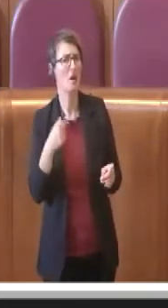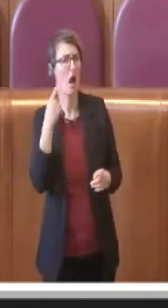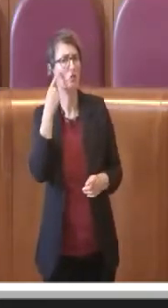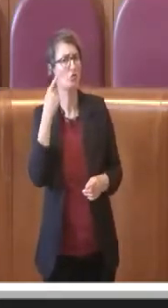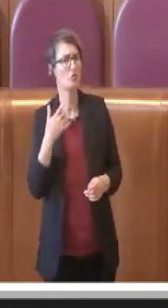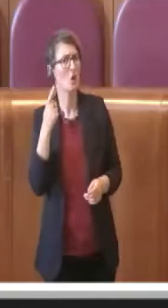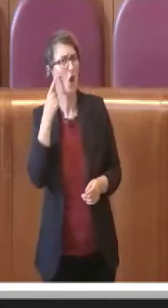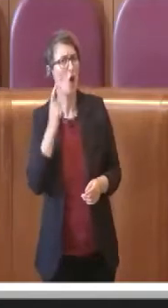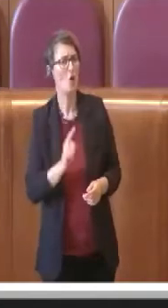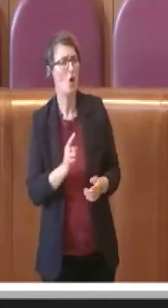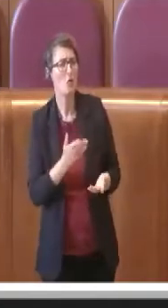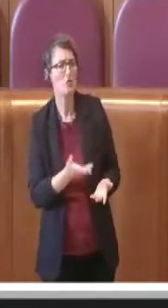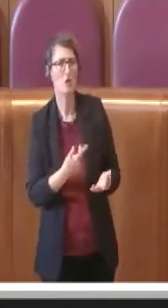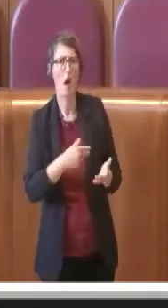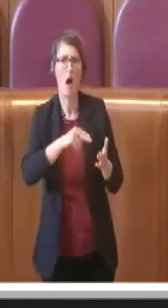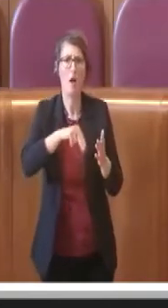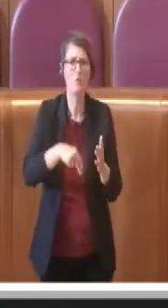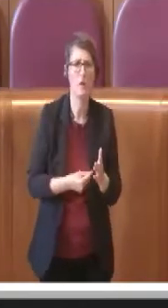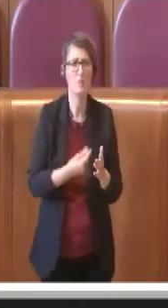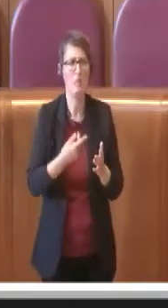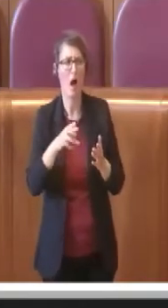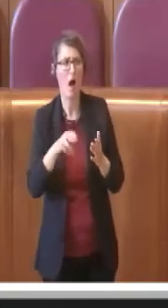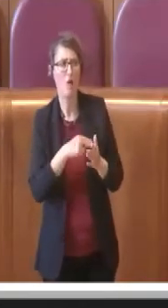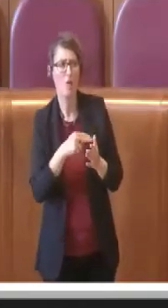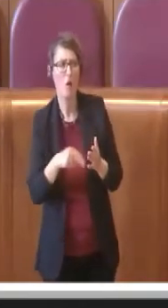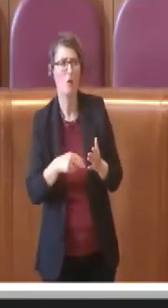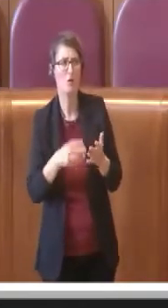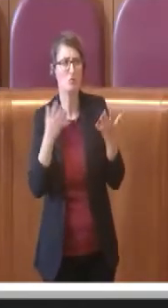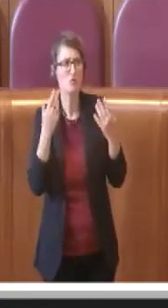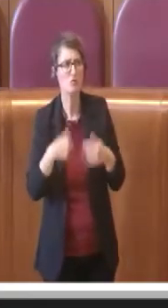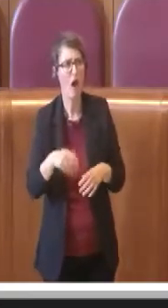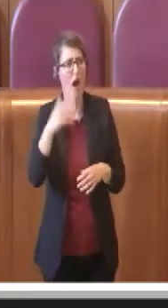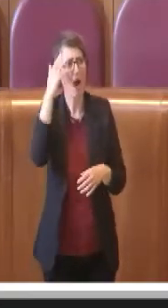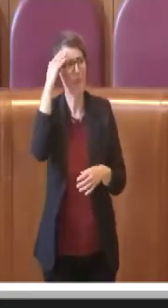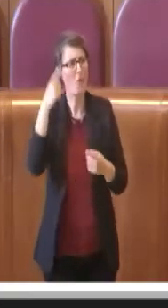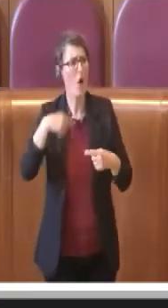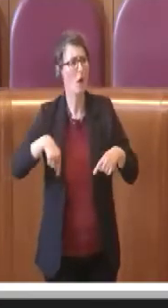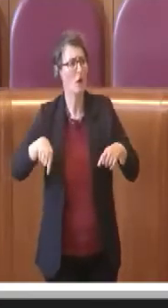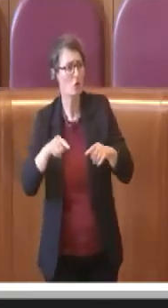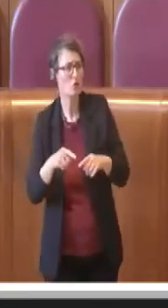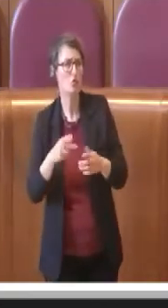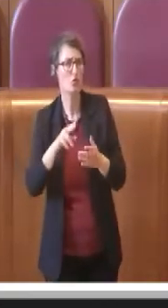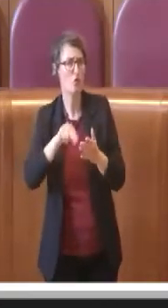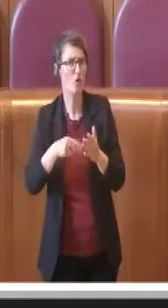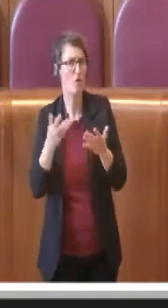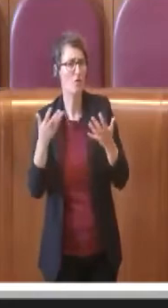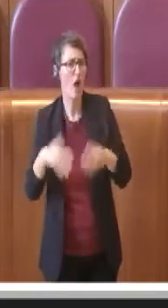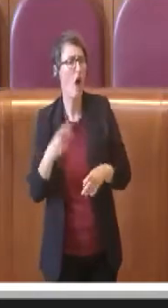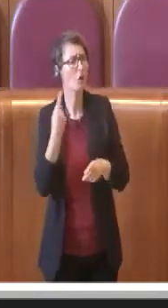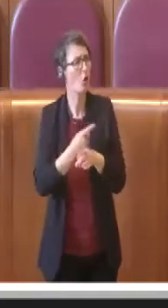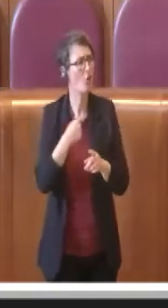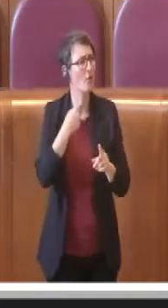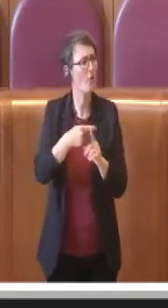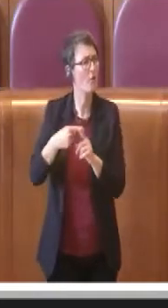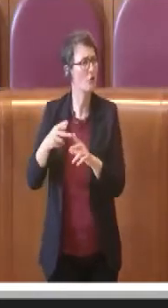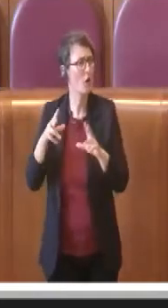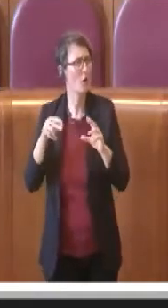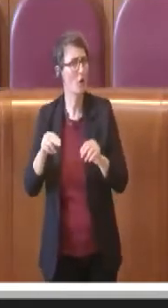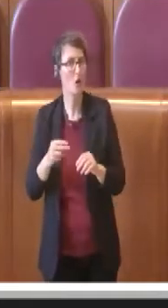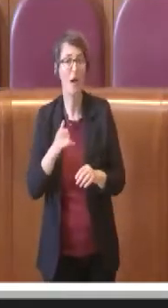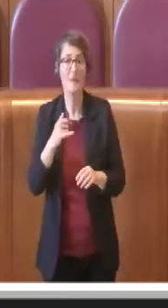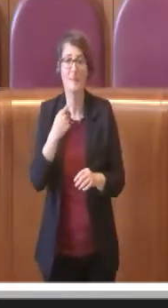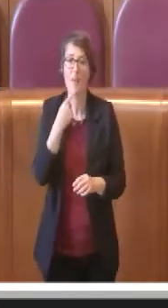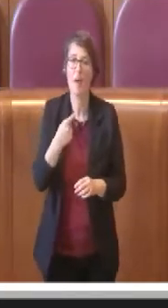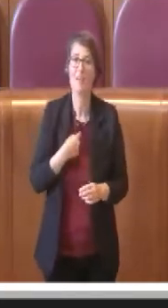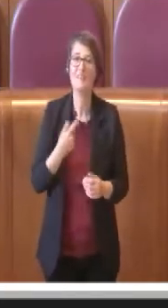che ha votato una memoria di giunta, doveva fare dei cimiteri nuovi». Sì, ma diceva in dieci anni